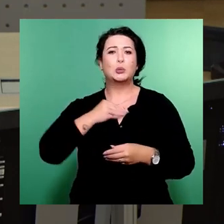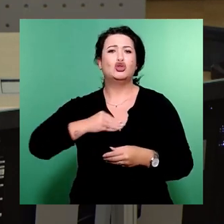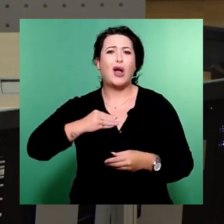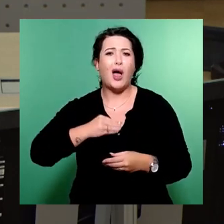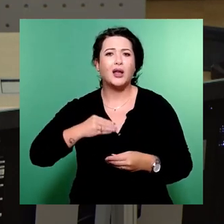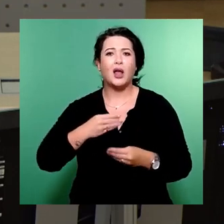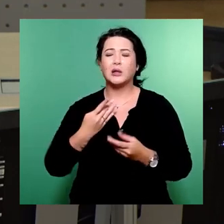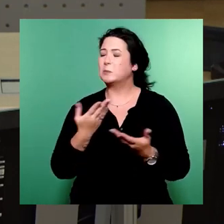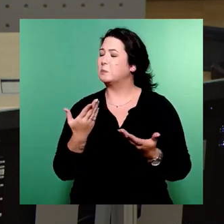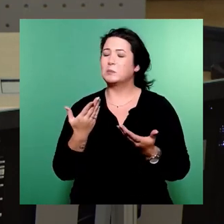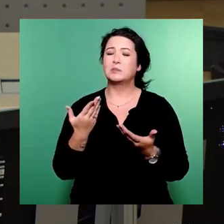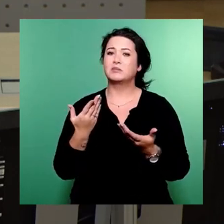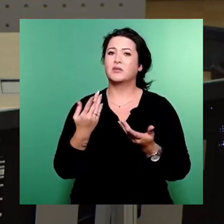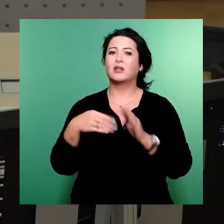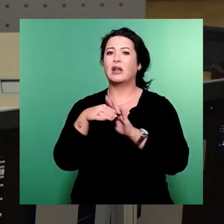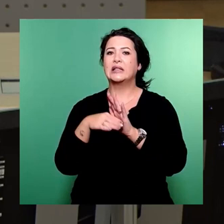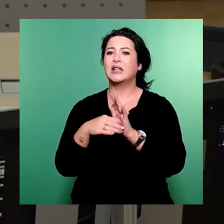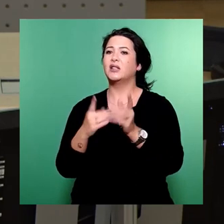machten für die Bessern unter ihnen.